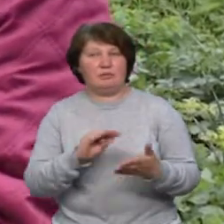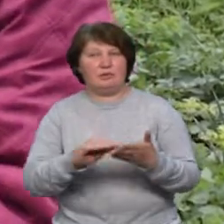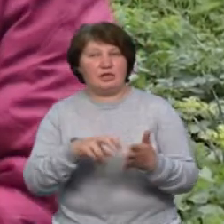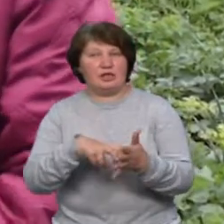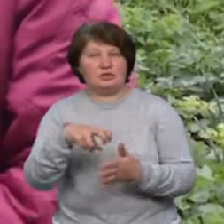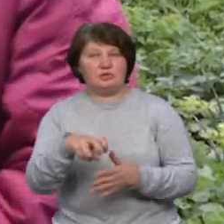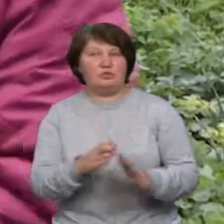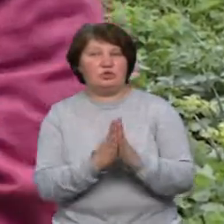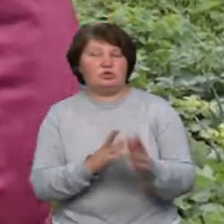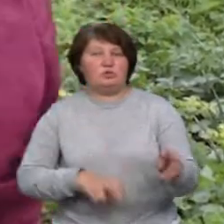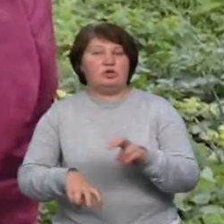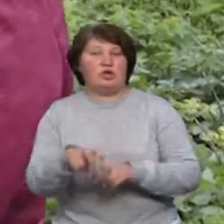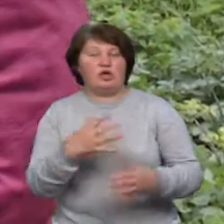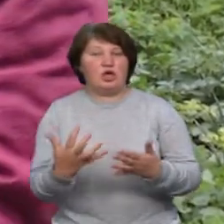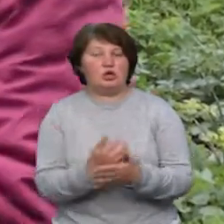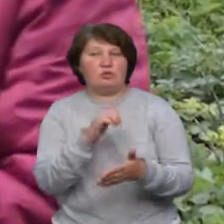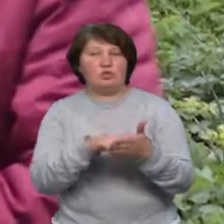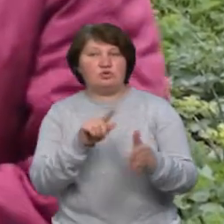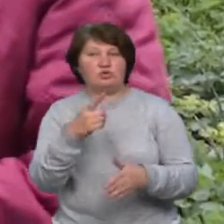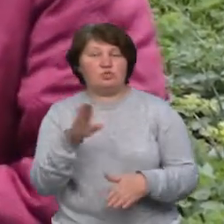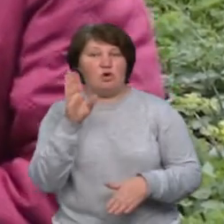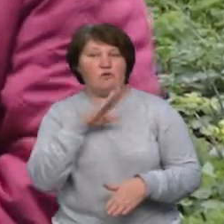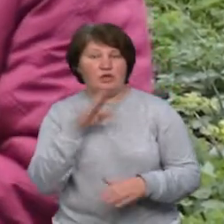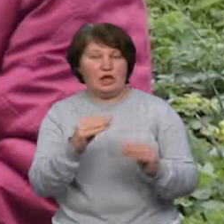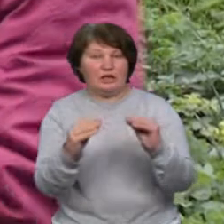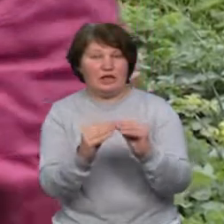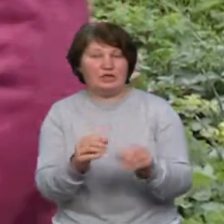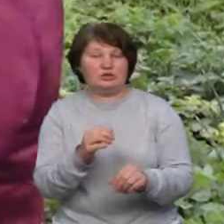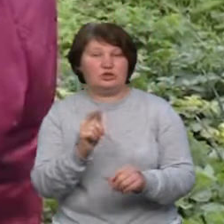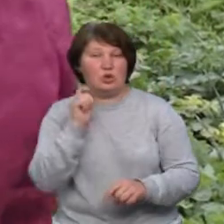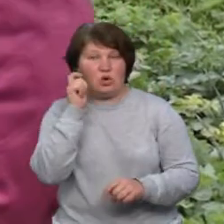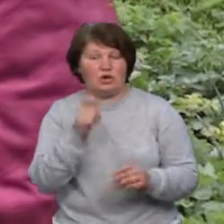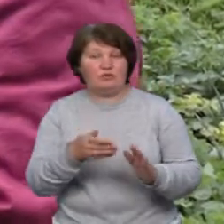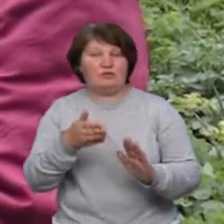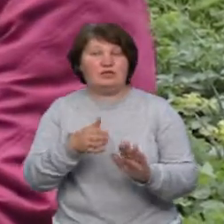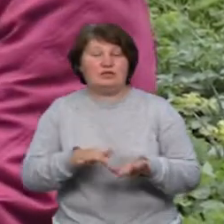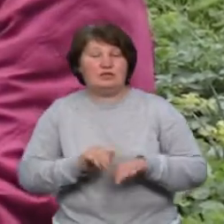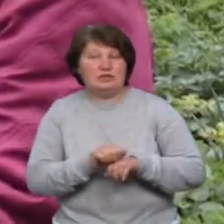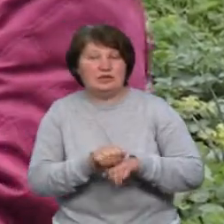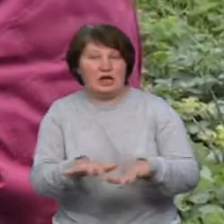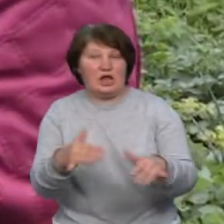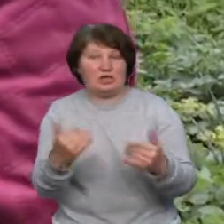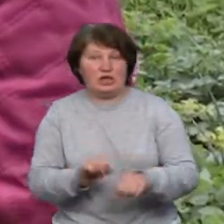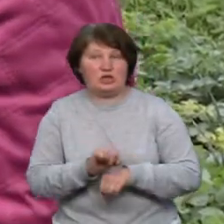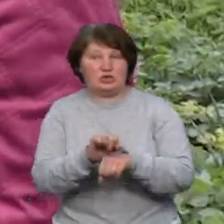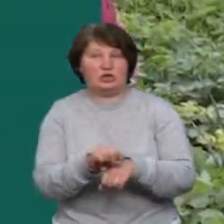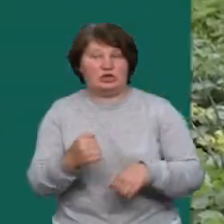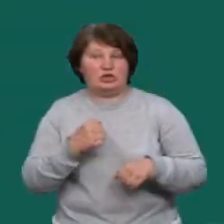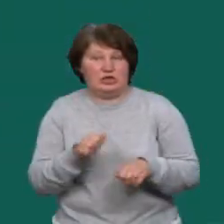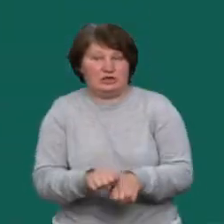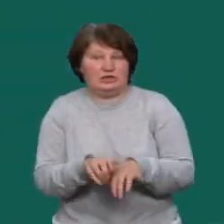знайшли причину, чому то та вода 10 років стікала, а зараз вона стоїть і нас розливає, заливає.